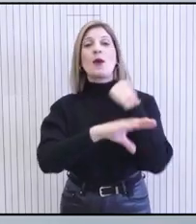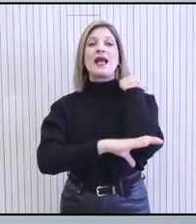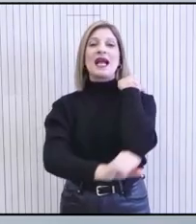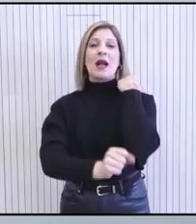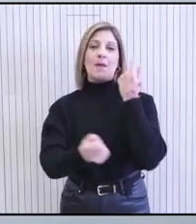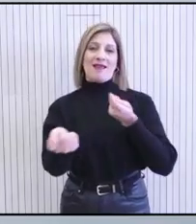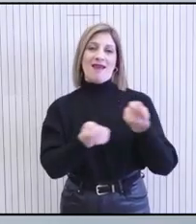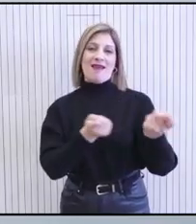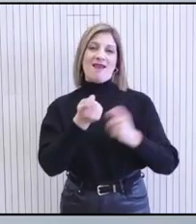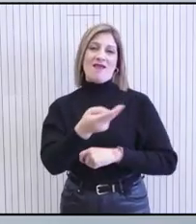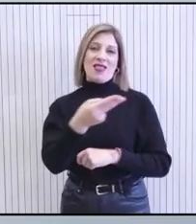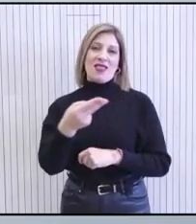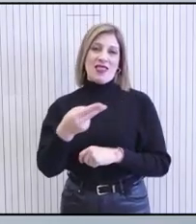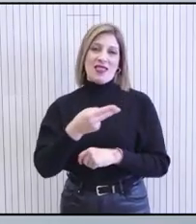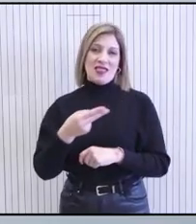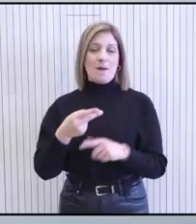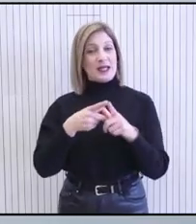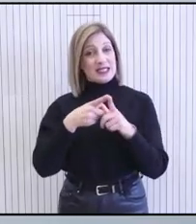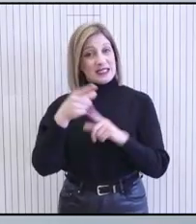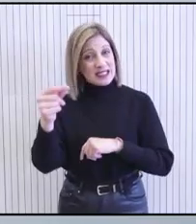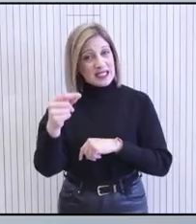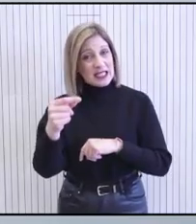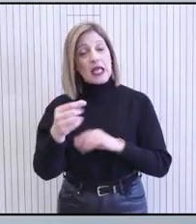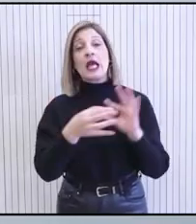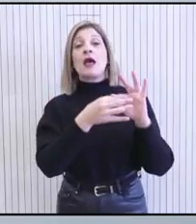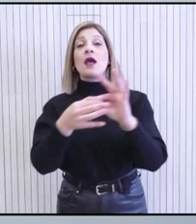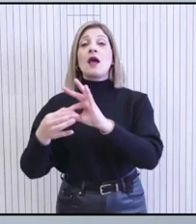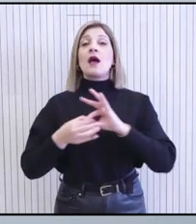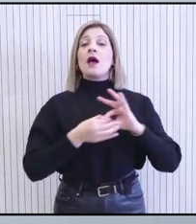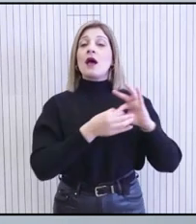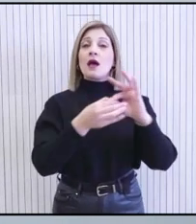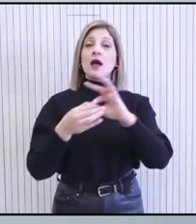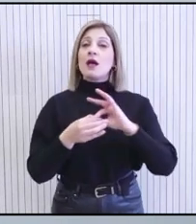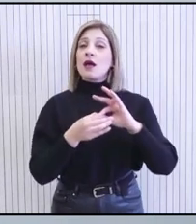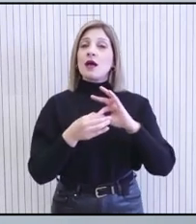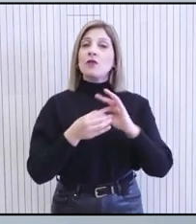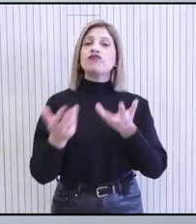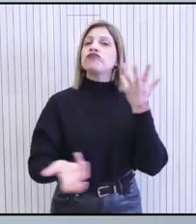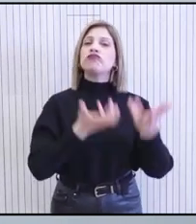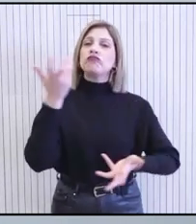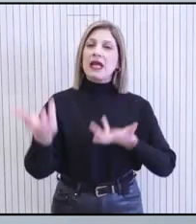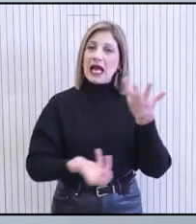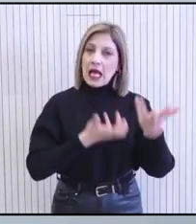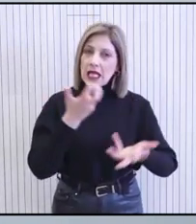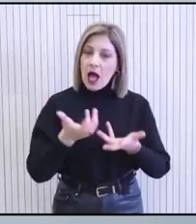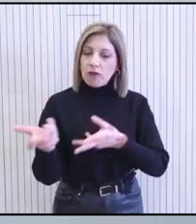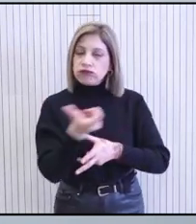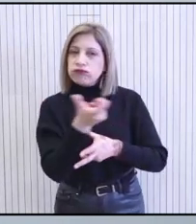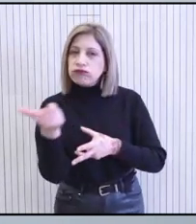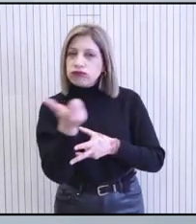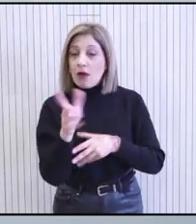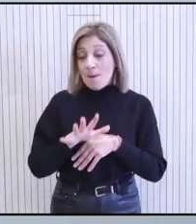συντονισμό των τριμερών μηχανισμών με έδρα την Κύπρο, η συνεργασία σε θέματα ακατάσβησης πυρκαγιών με την δημιουργία